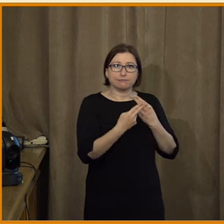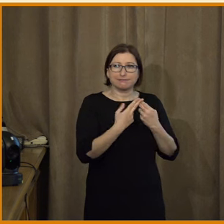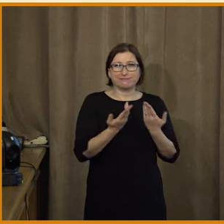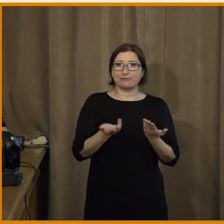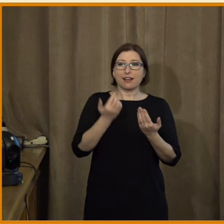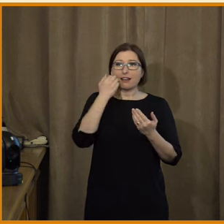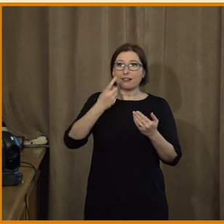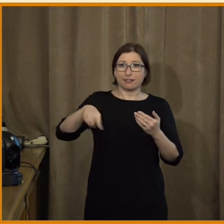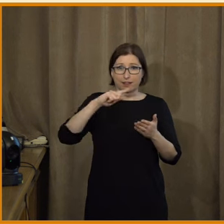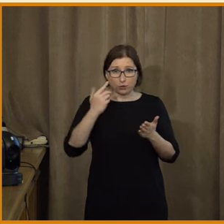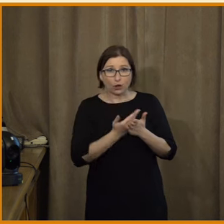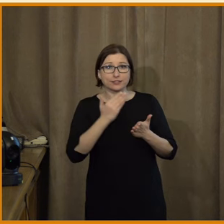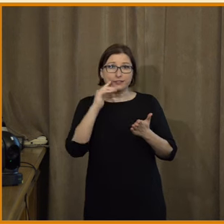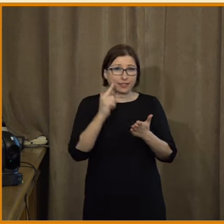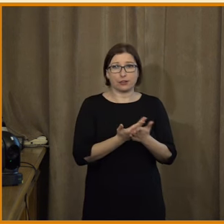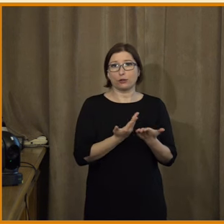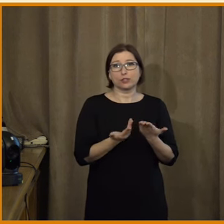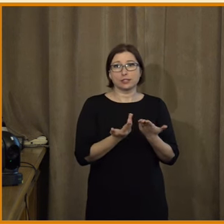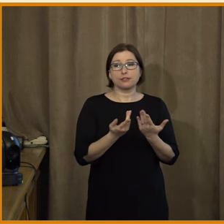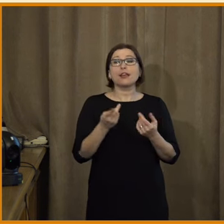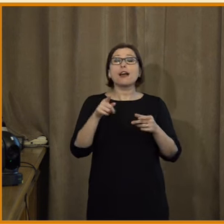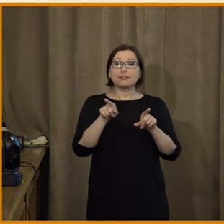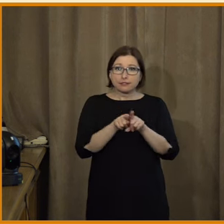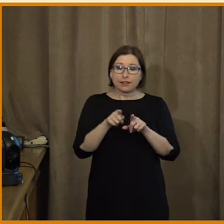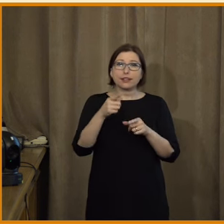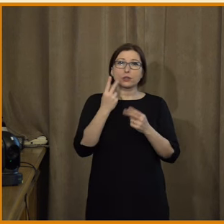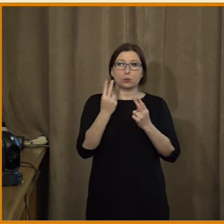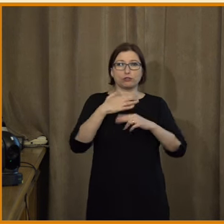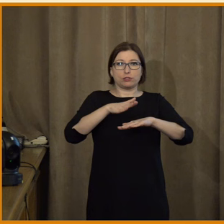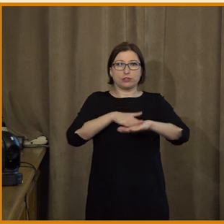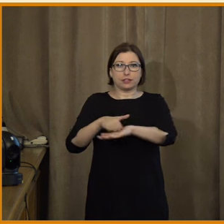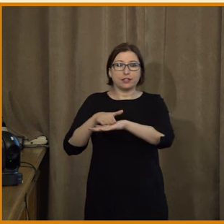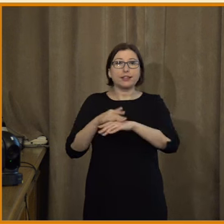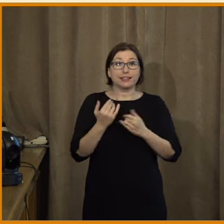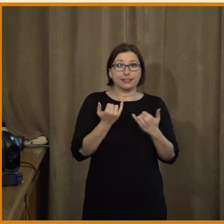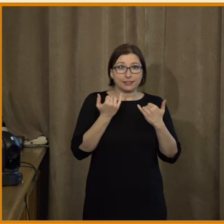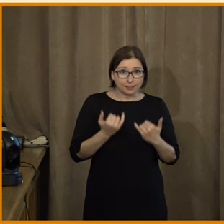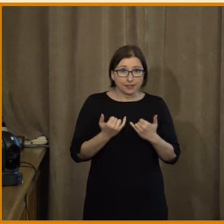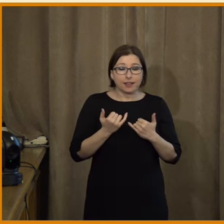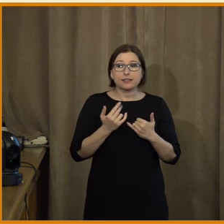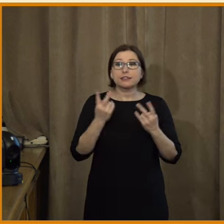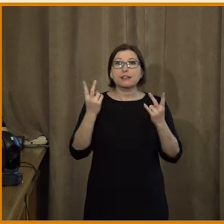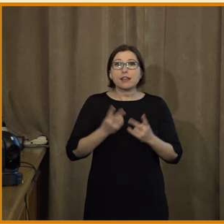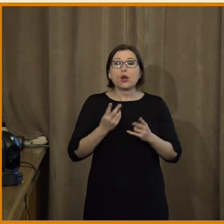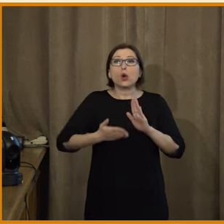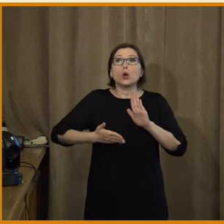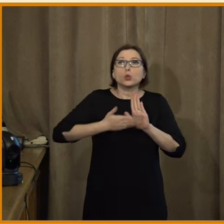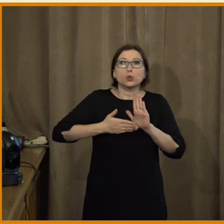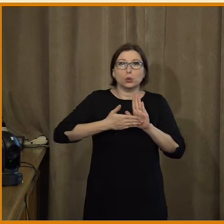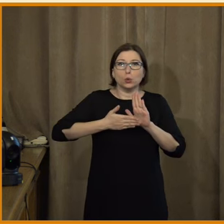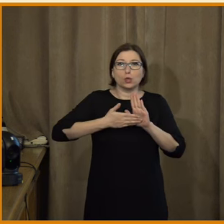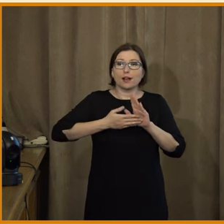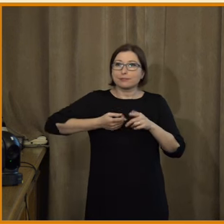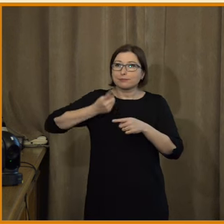povrchně. Ale my v tuhle, a to mi přijde důležité zdůraznit, my v tuhle chvíli opravdu nemáme jednoznačné důkazy o tom,